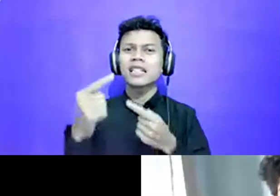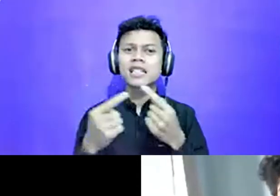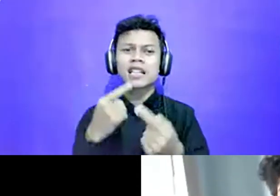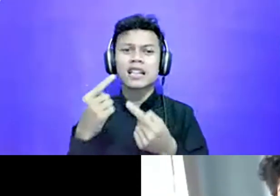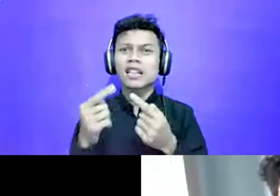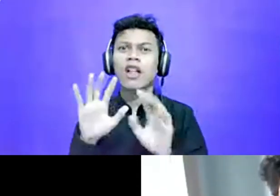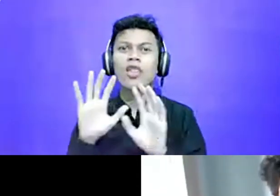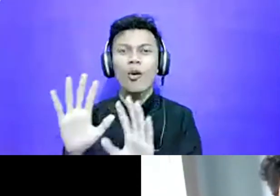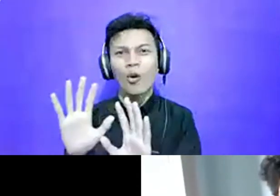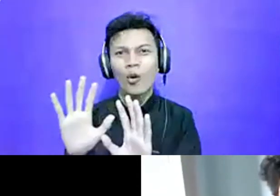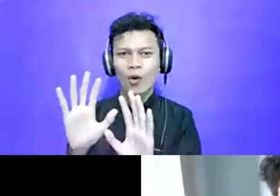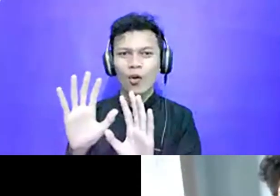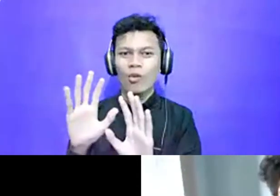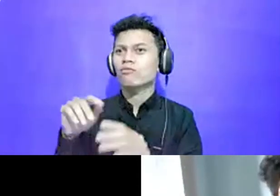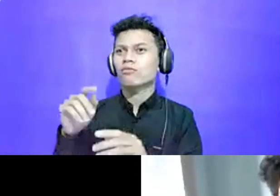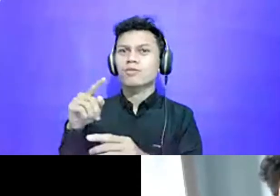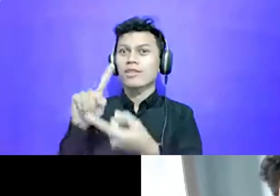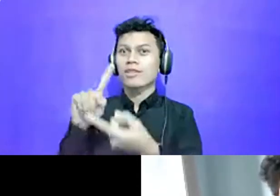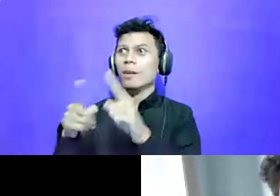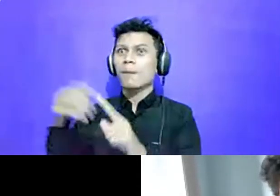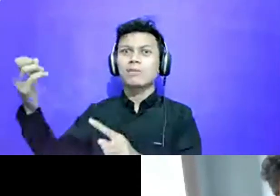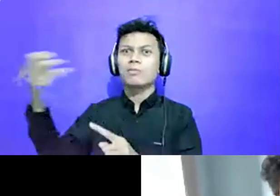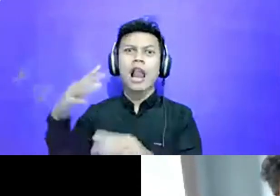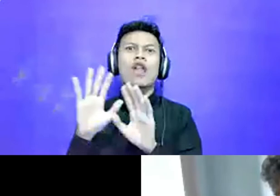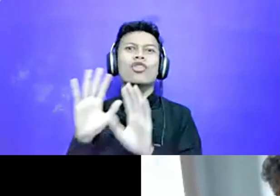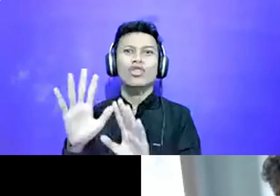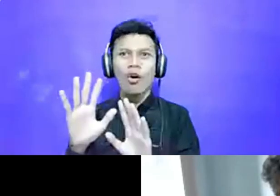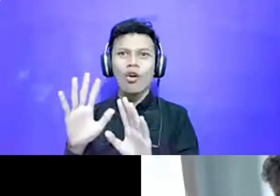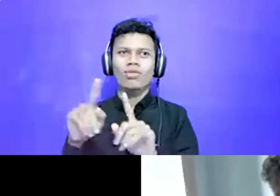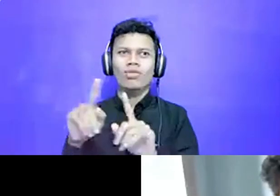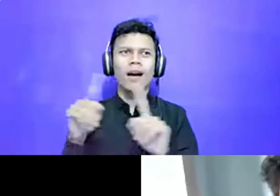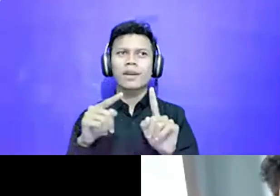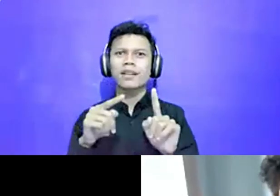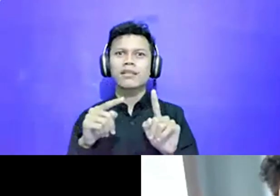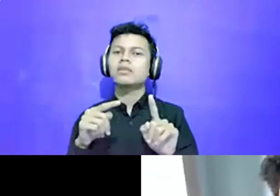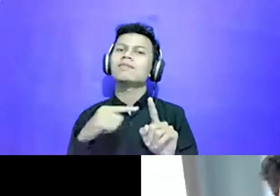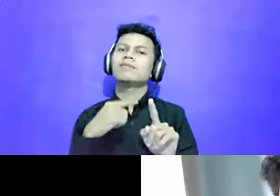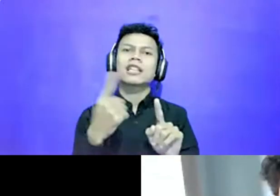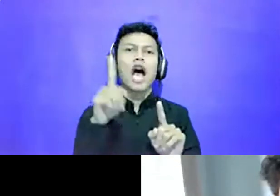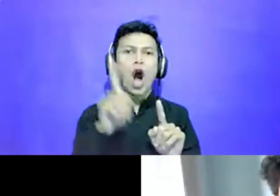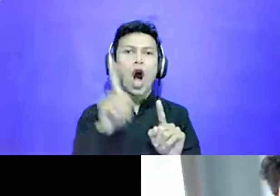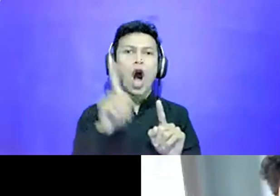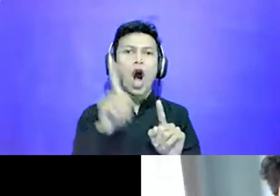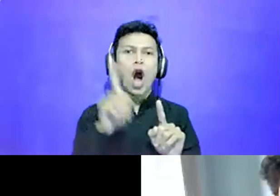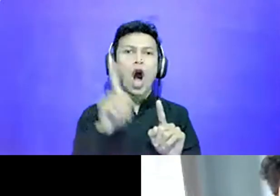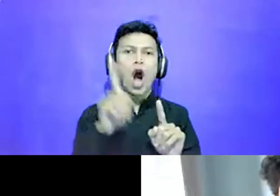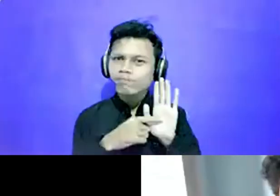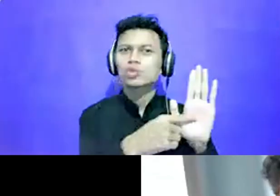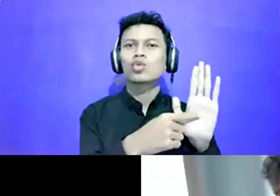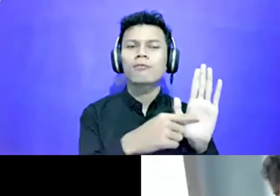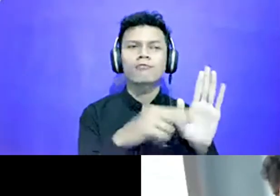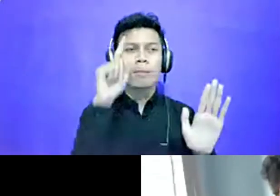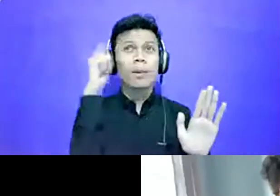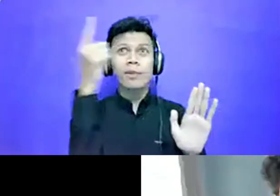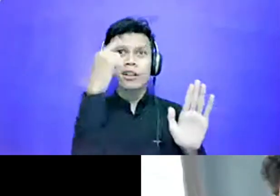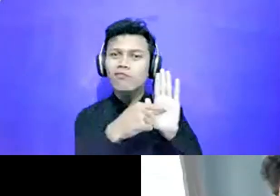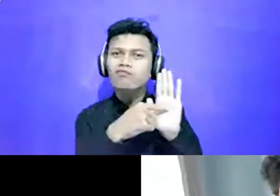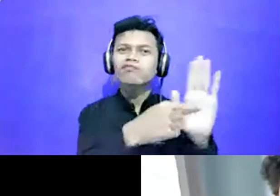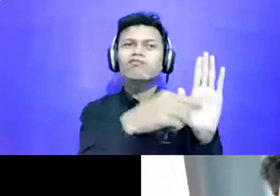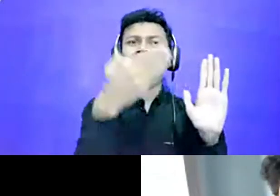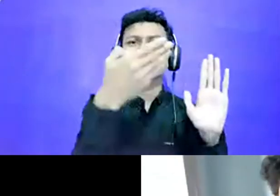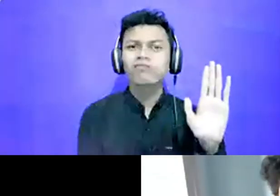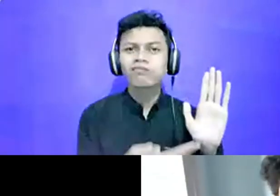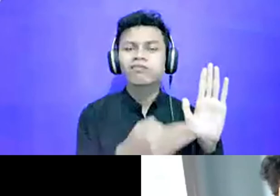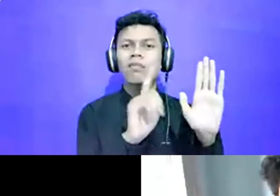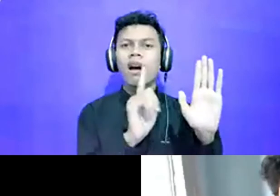Mas Fikri cerita begitu. Tapi kita akan perlu menunjukkan ke pemerintah bahwa yang punya